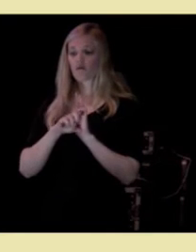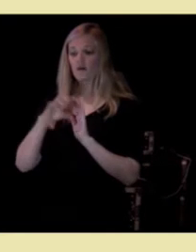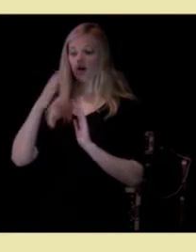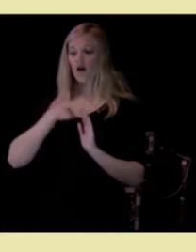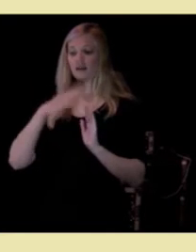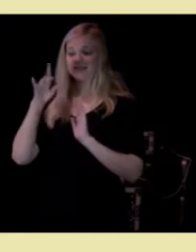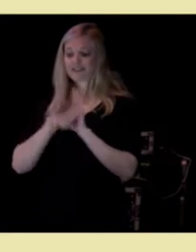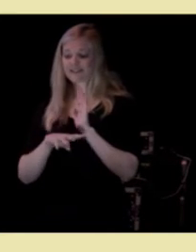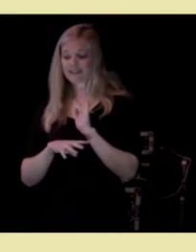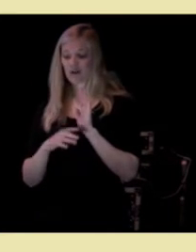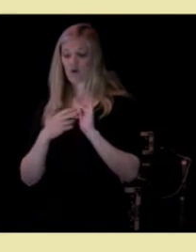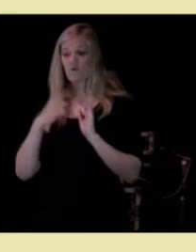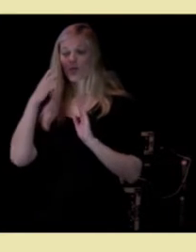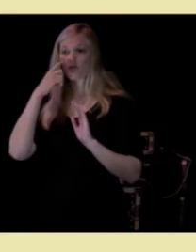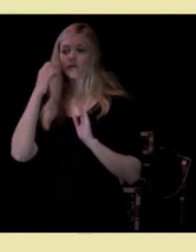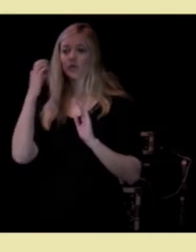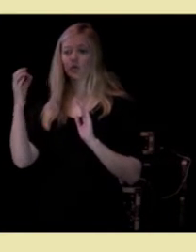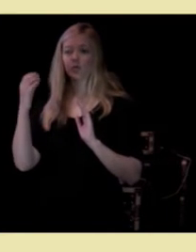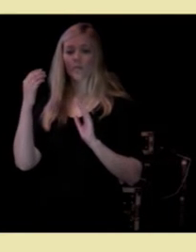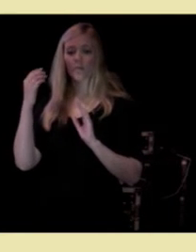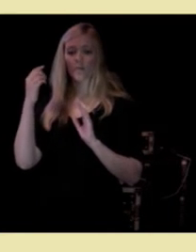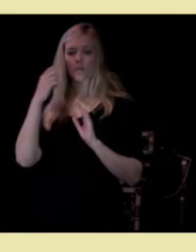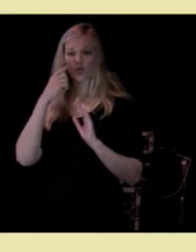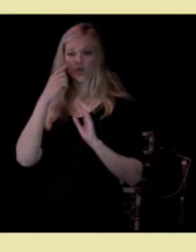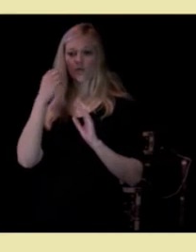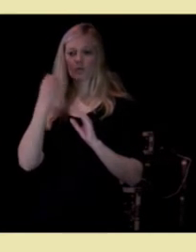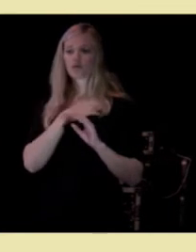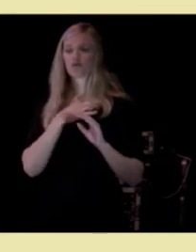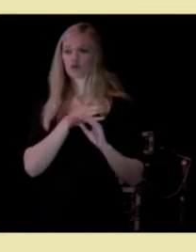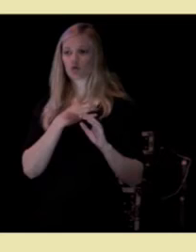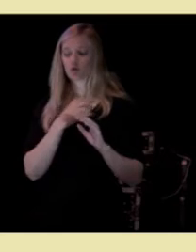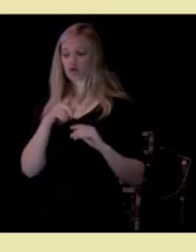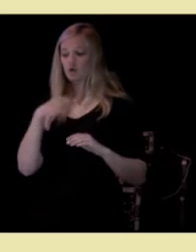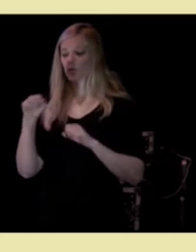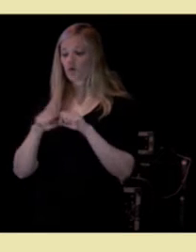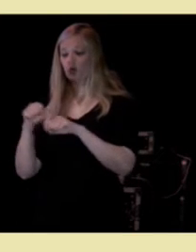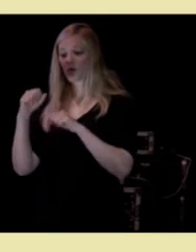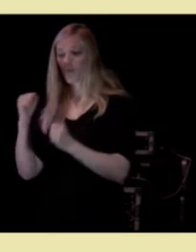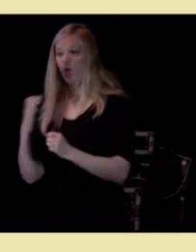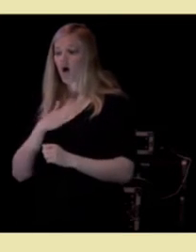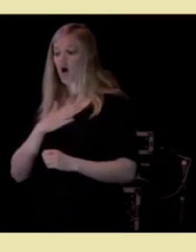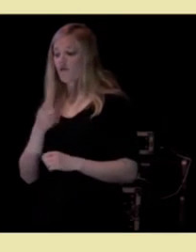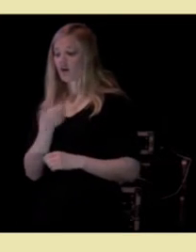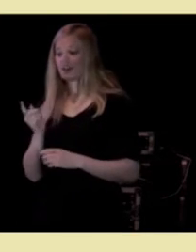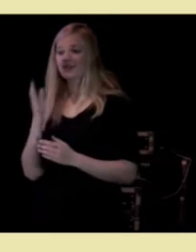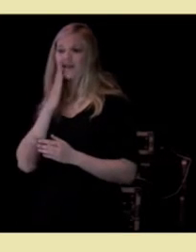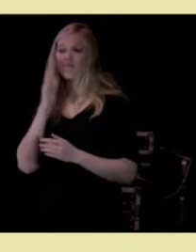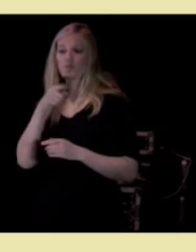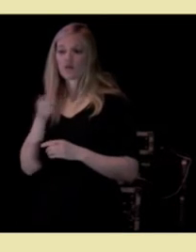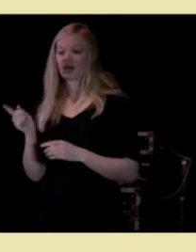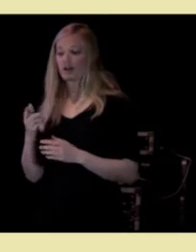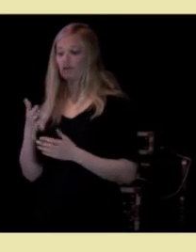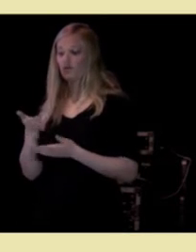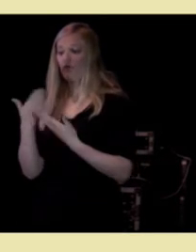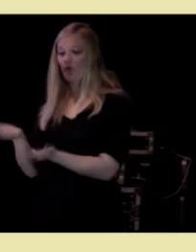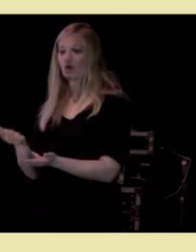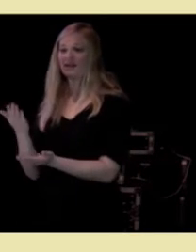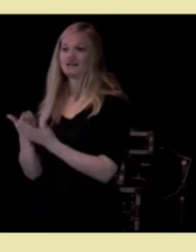over profesjoner som kommunene må ha for å gi innbyggerne de tjenestene de trenger.